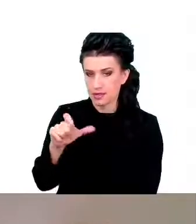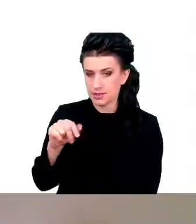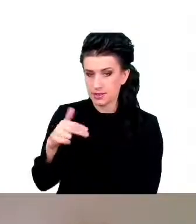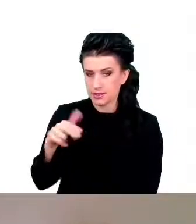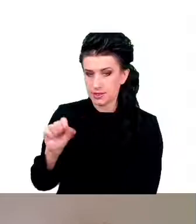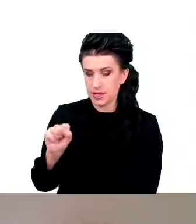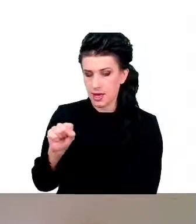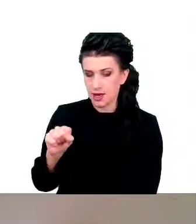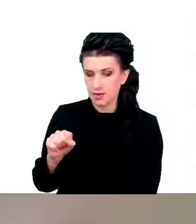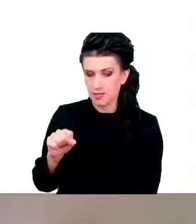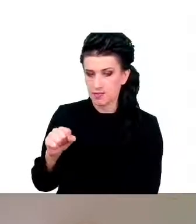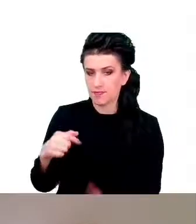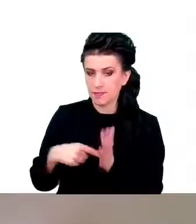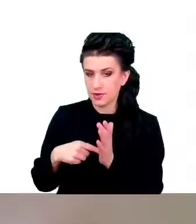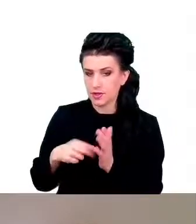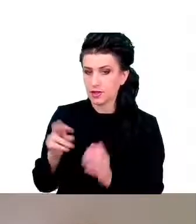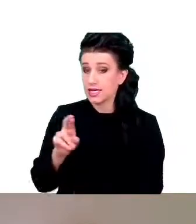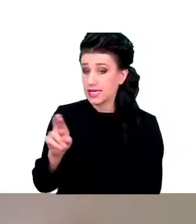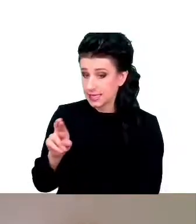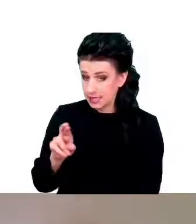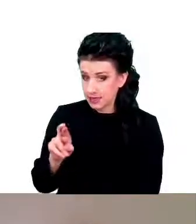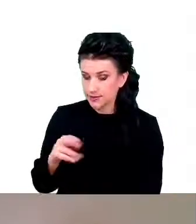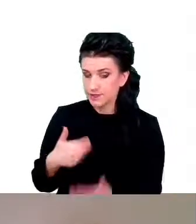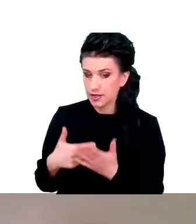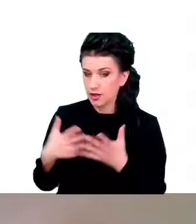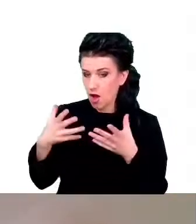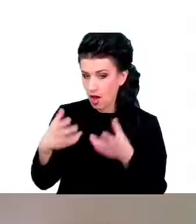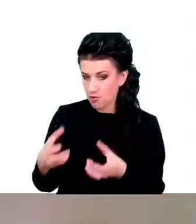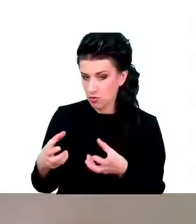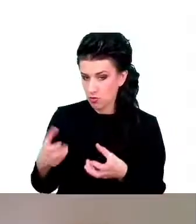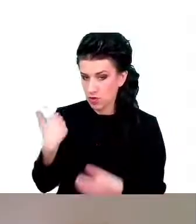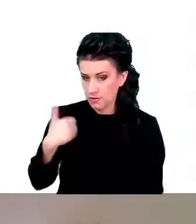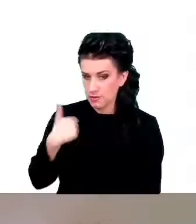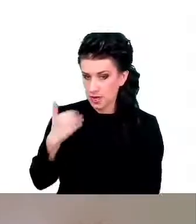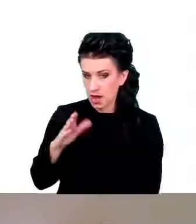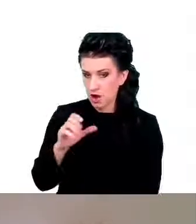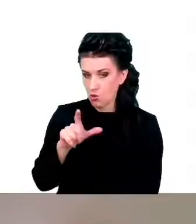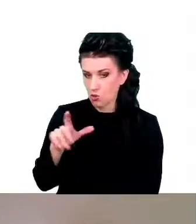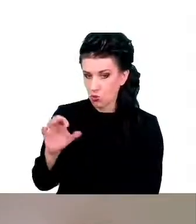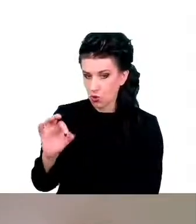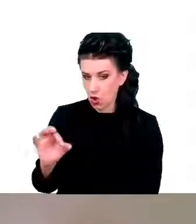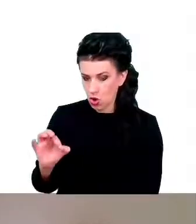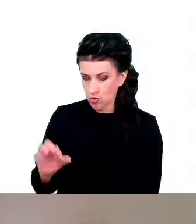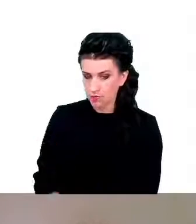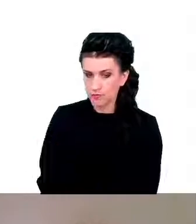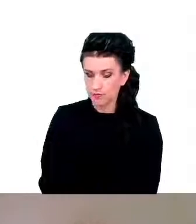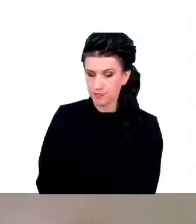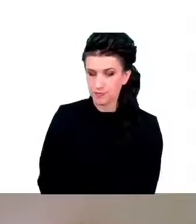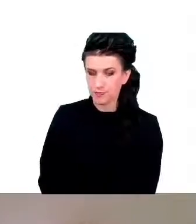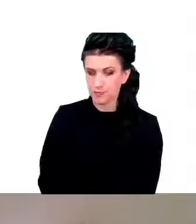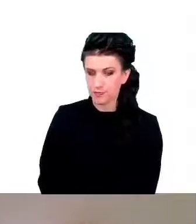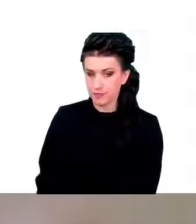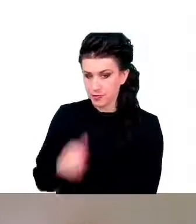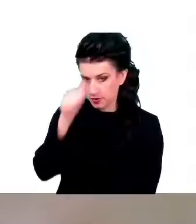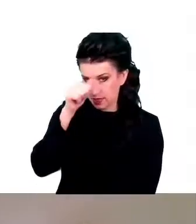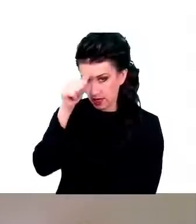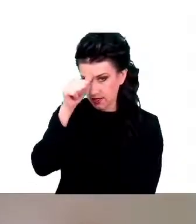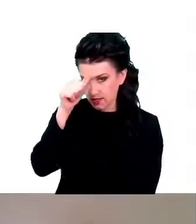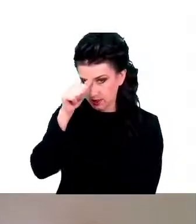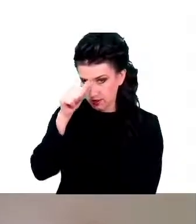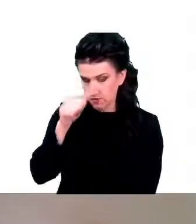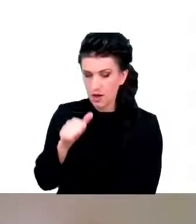może hamować tą kinazę, to białko. I jego nazwa, czyli